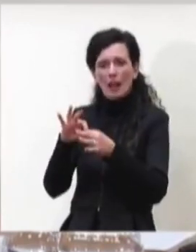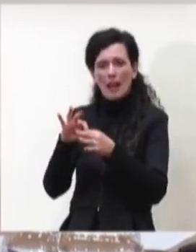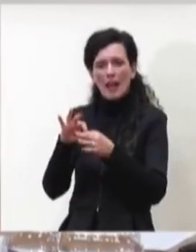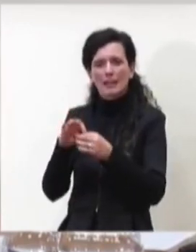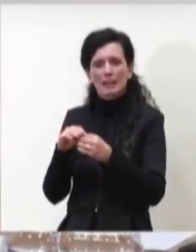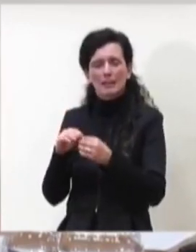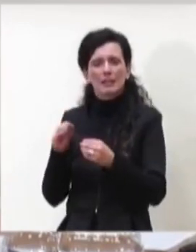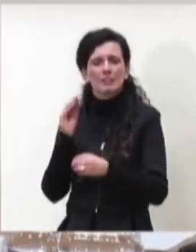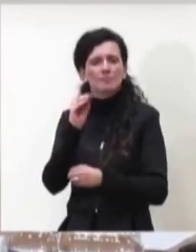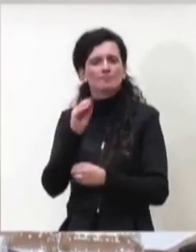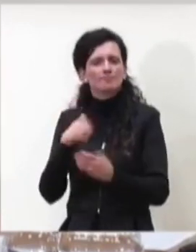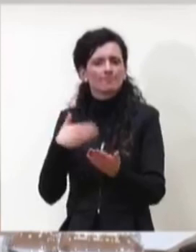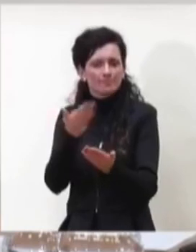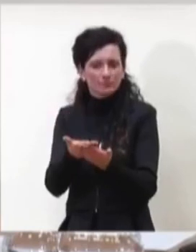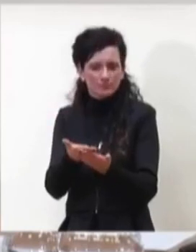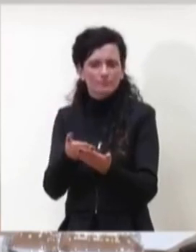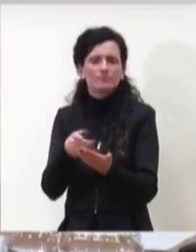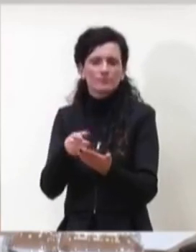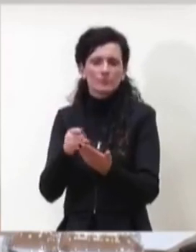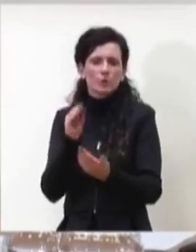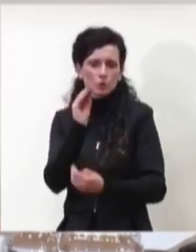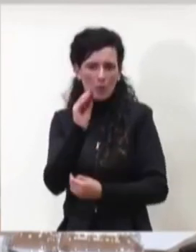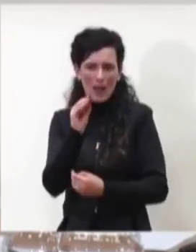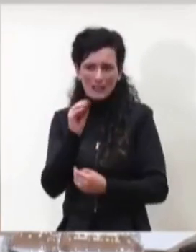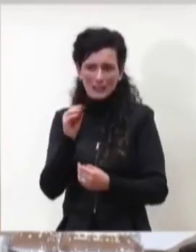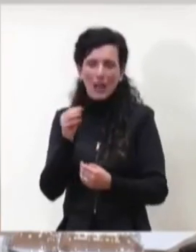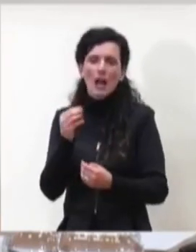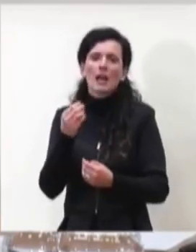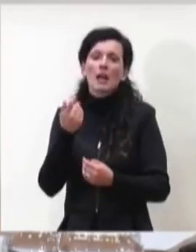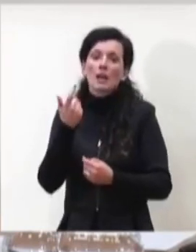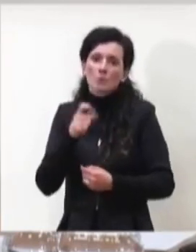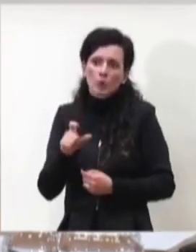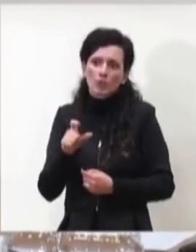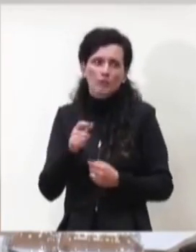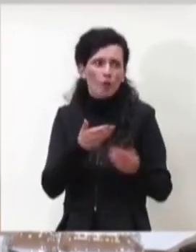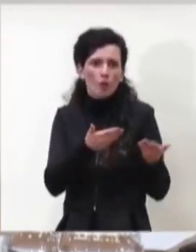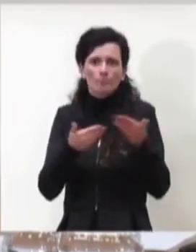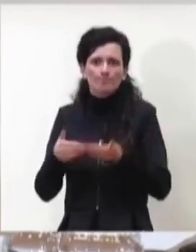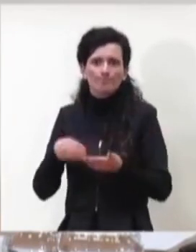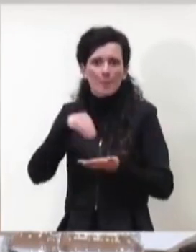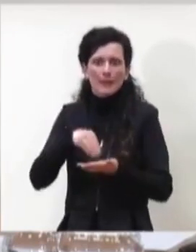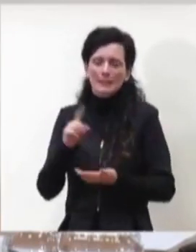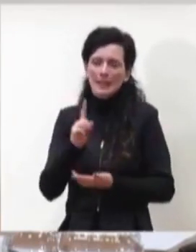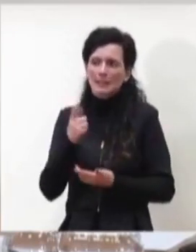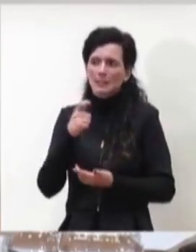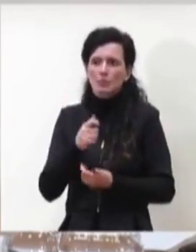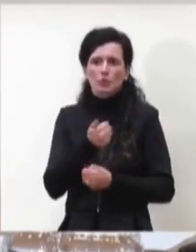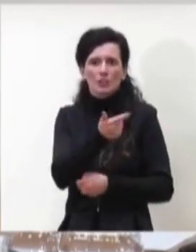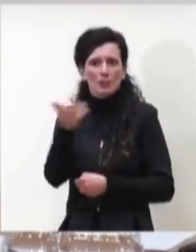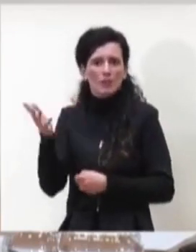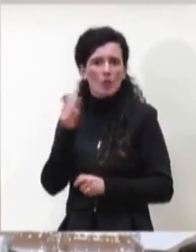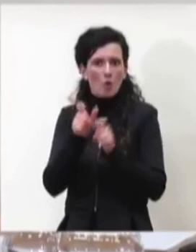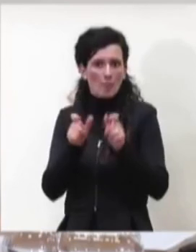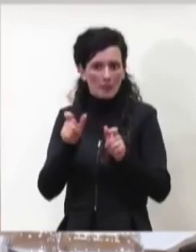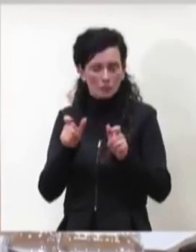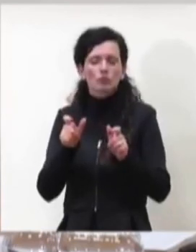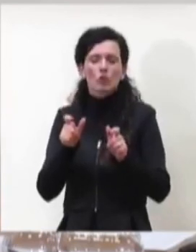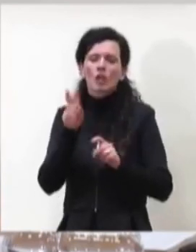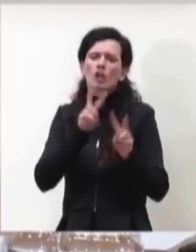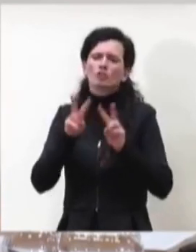di sicurezza ci impongono un numero limitatissimo di presenze cerchiamo di fare una rotazione quindi